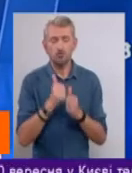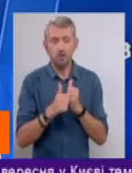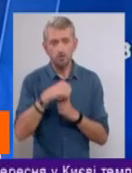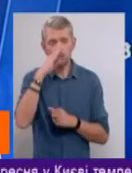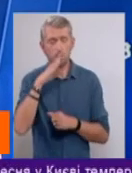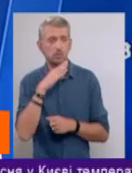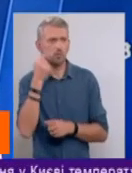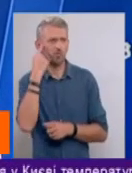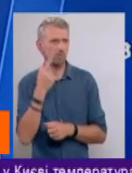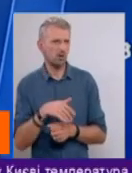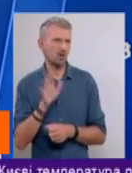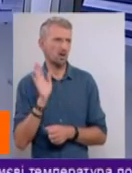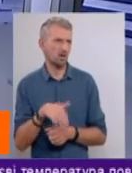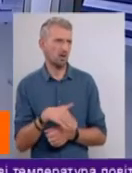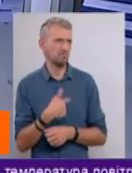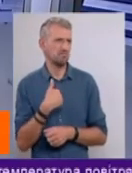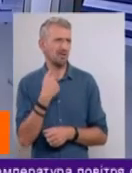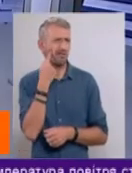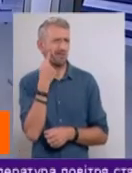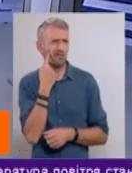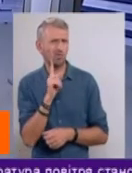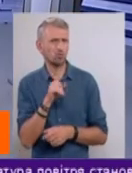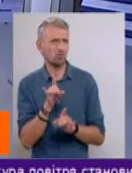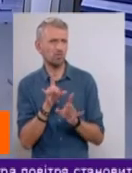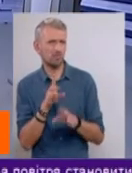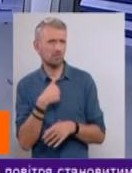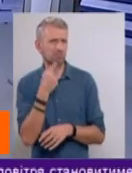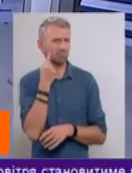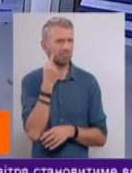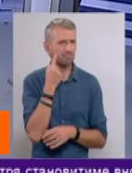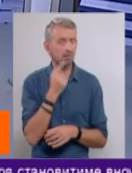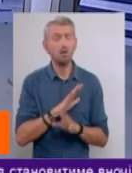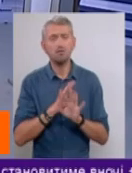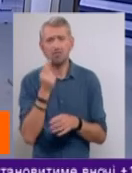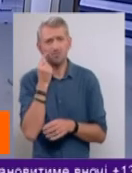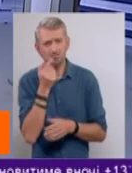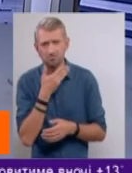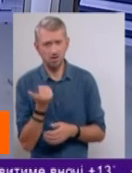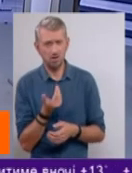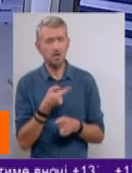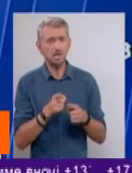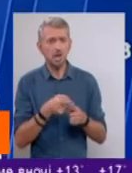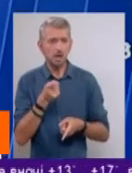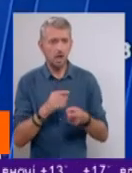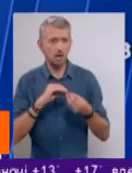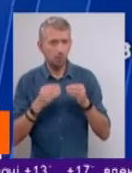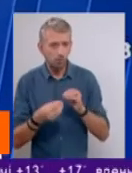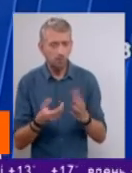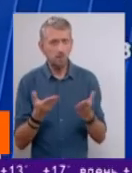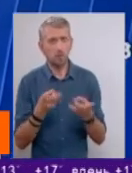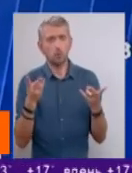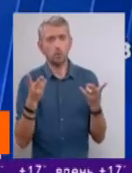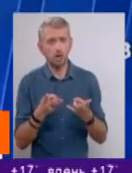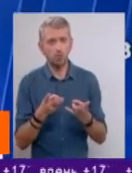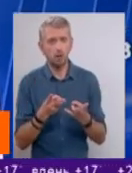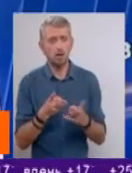думають, ой, а це ж мені стидно щось розказати. А це ж мені... Ні, не стидно. Тому що це реальна проблема, з якою треба